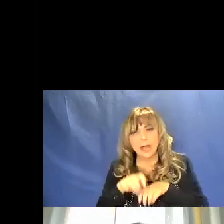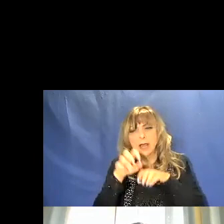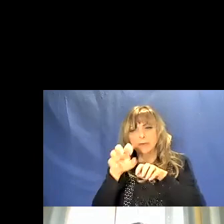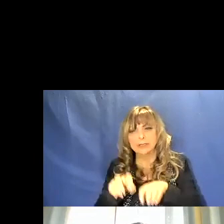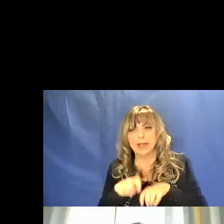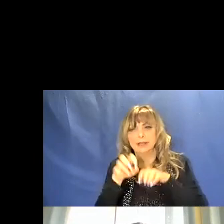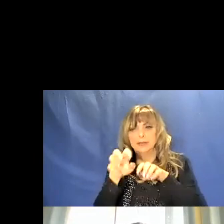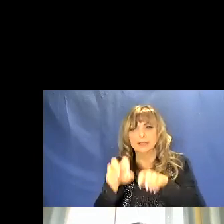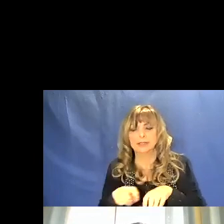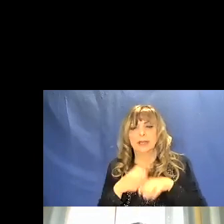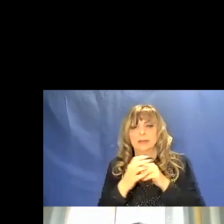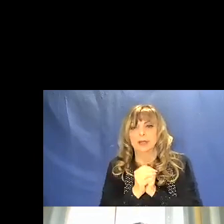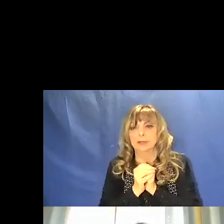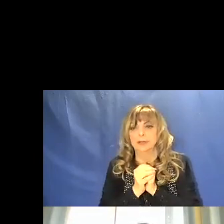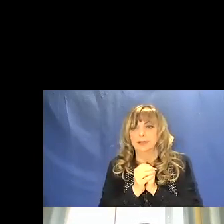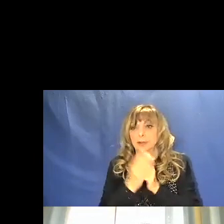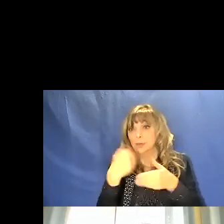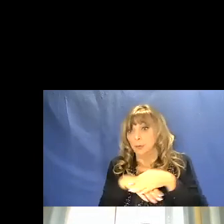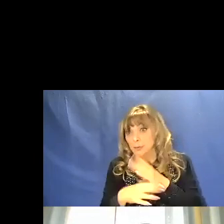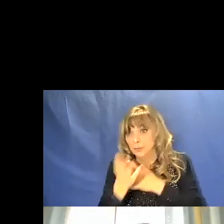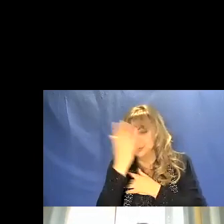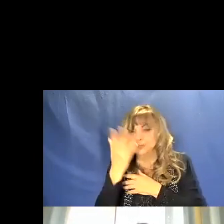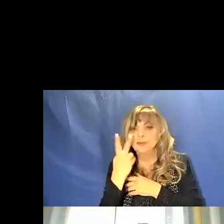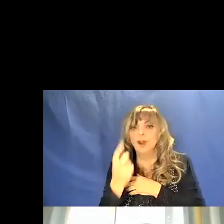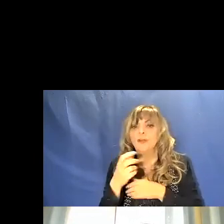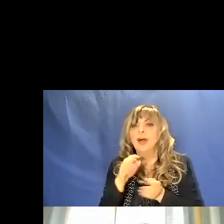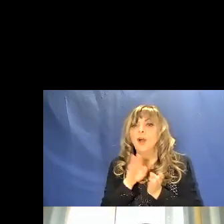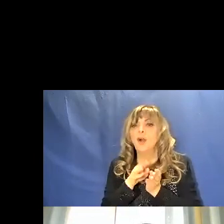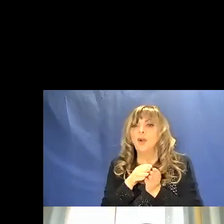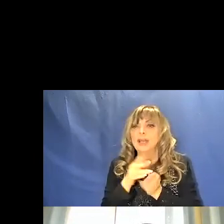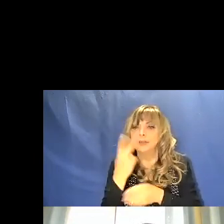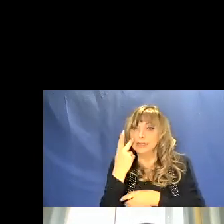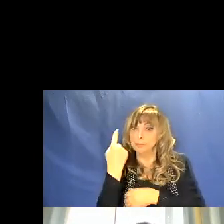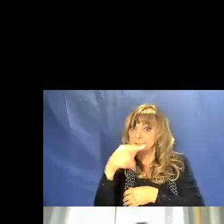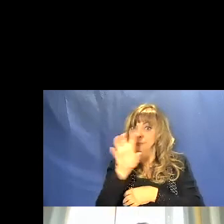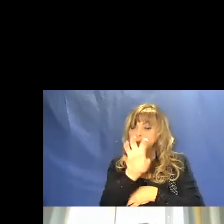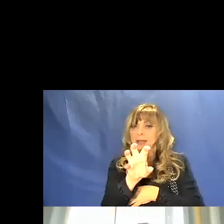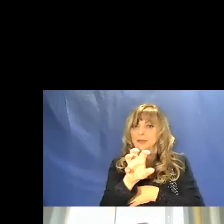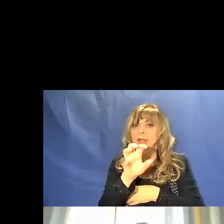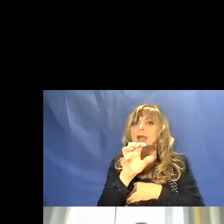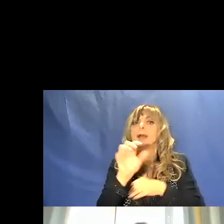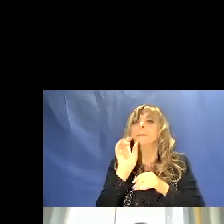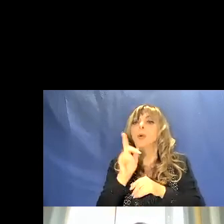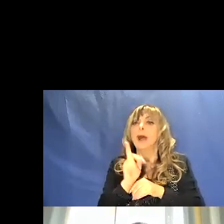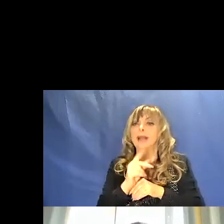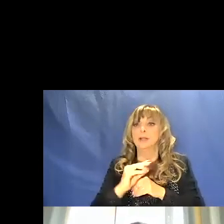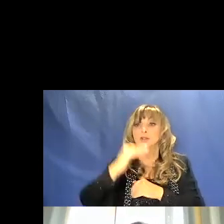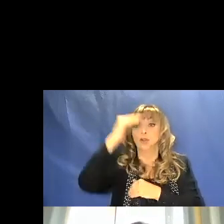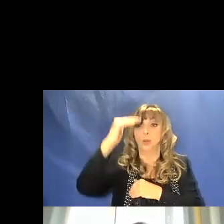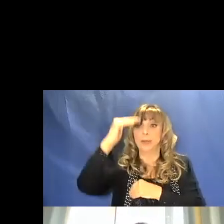archeologico una sepoltura eccetera trova le conchiglie come le vedete nella parte superiore dell